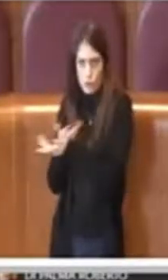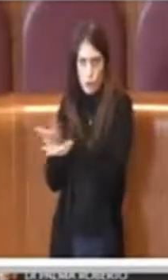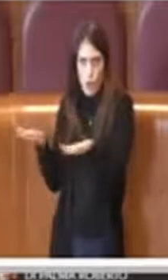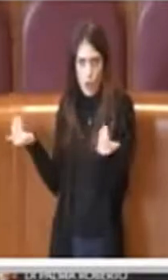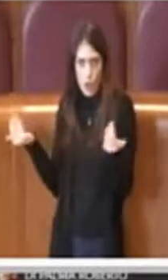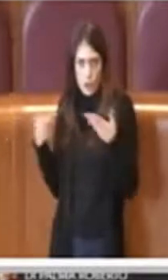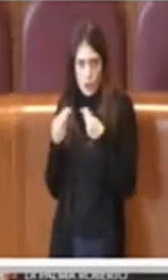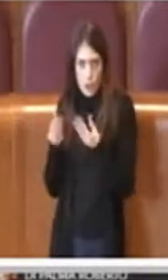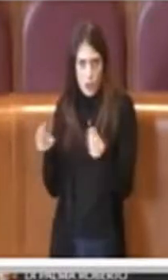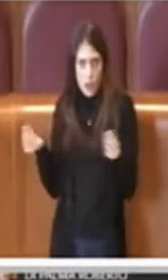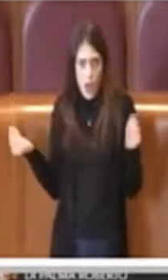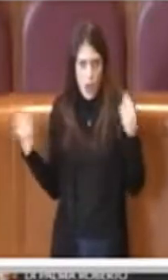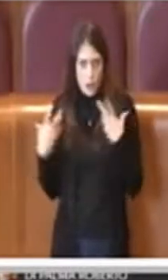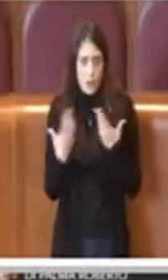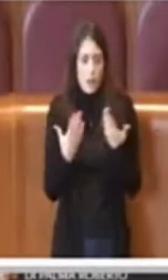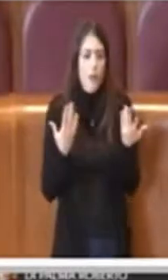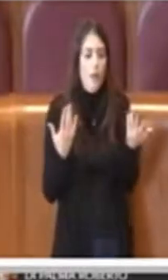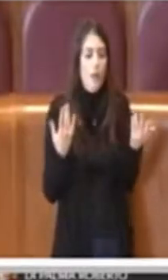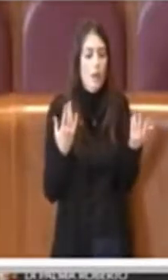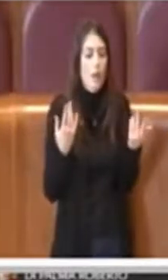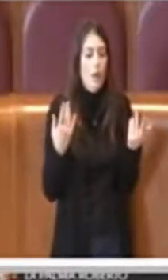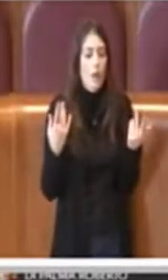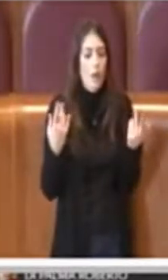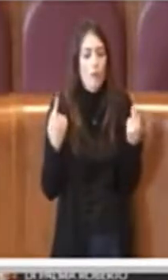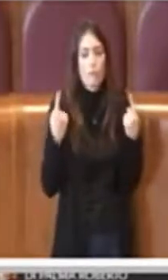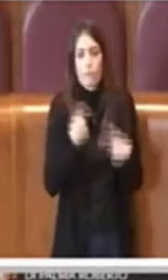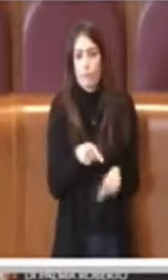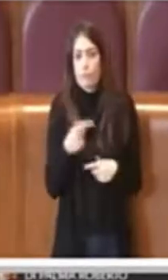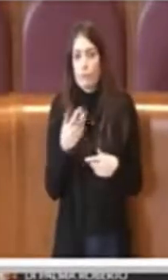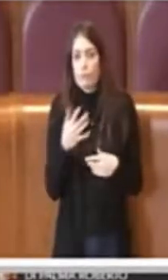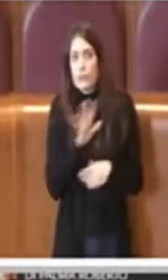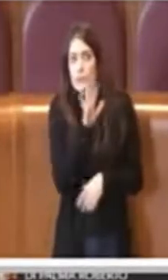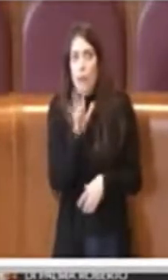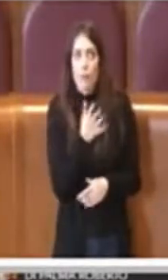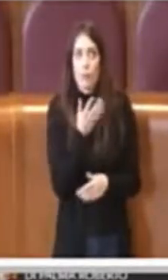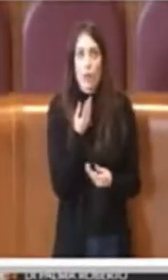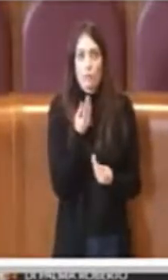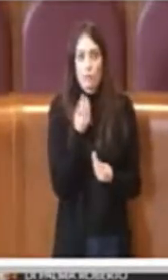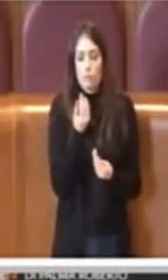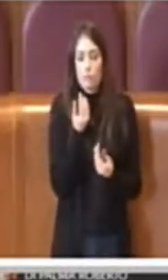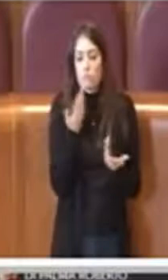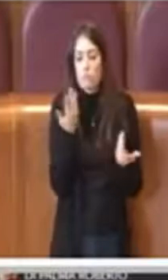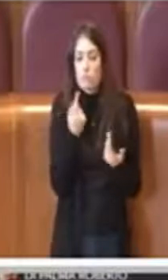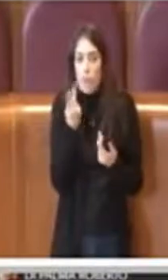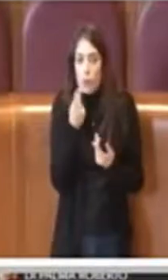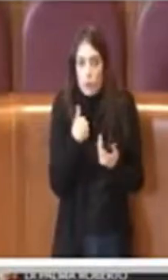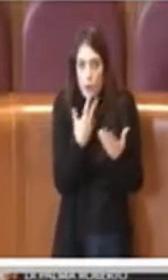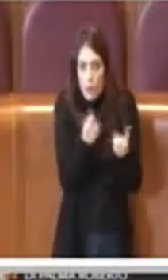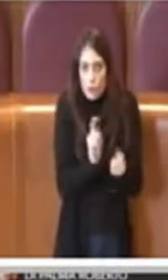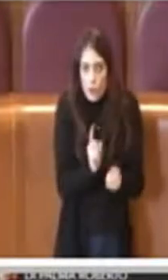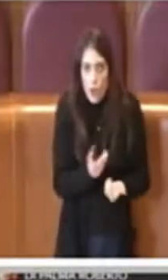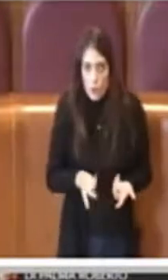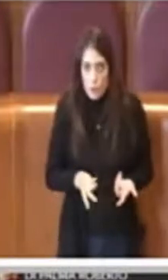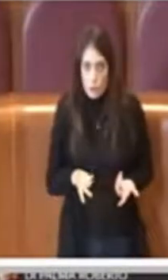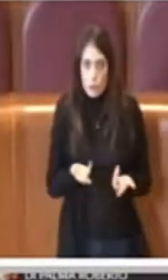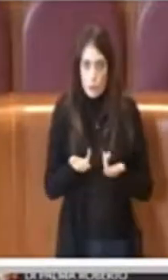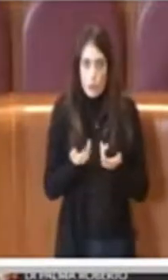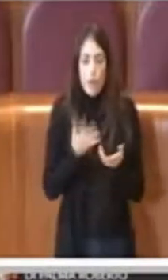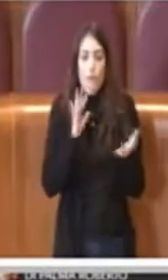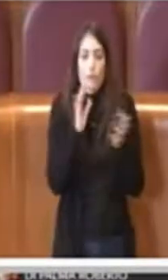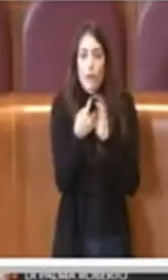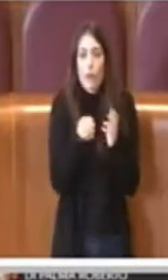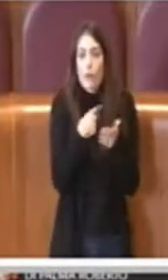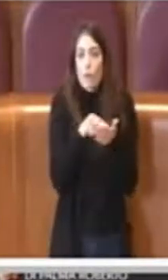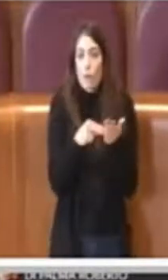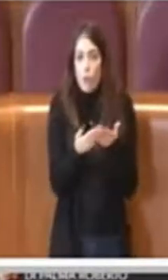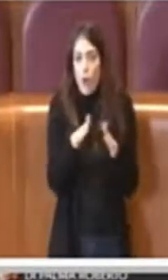non per altro e mi sembra un po' inaccoglibile, per cui do il voto